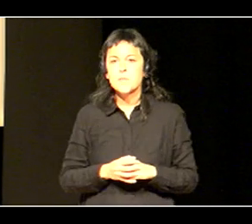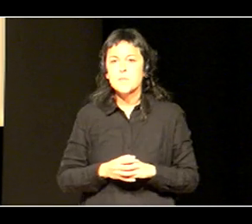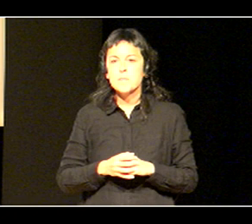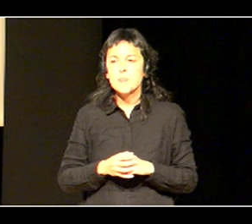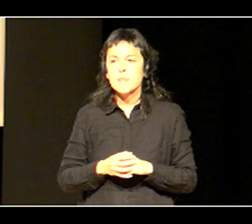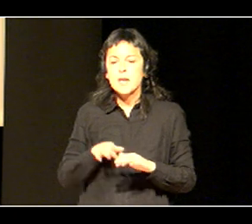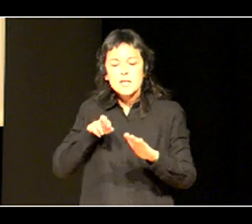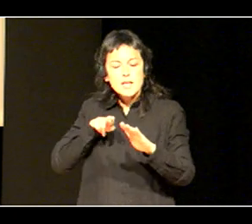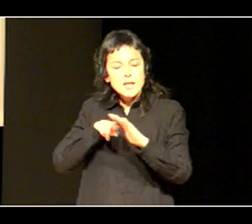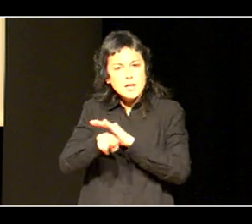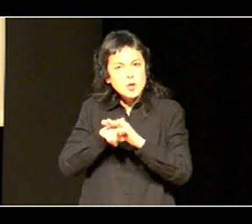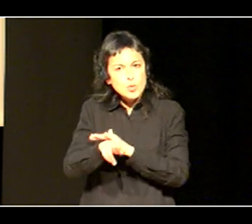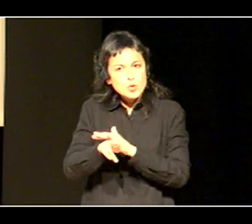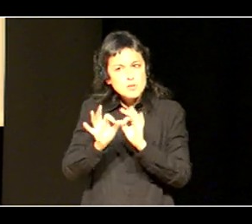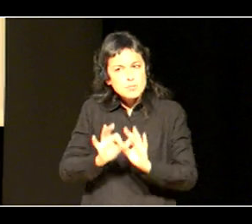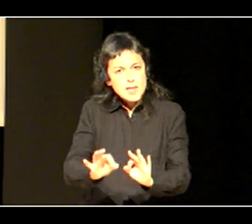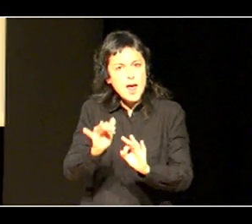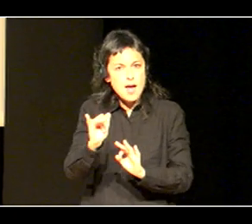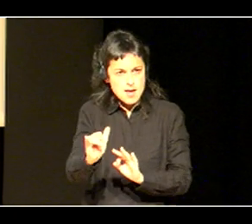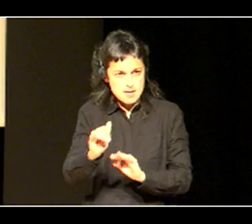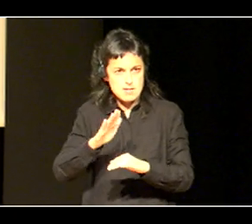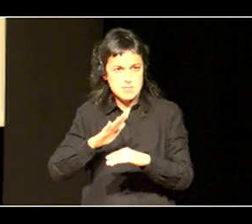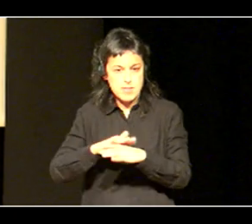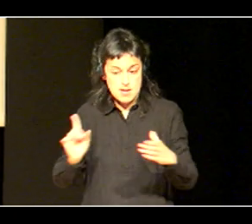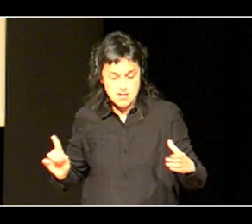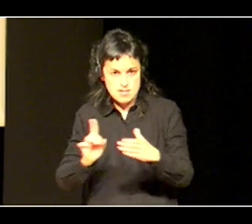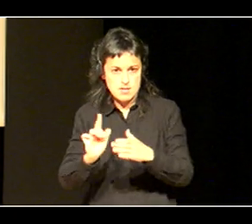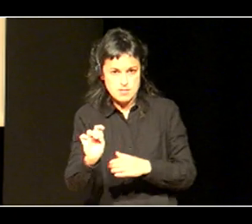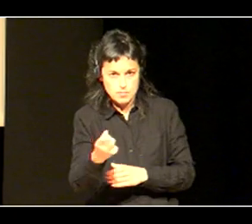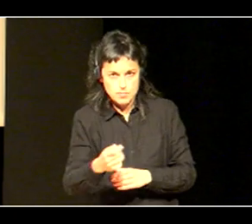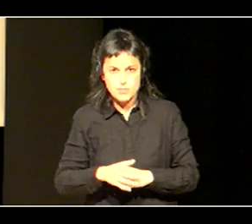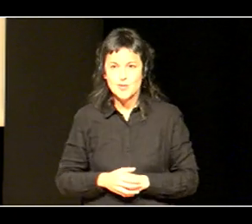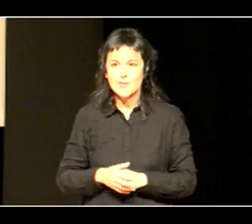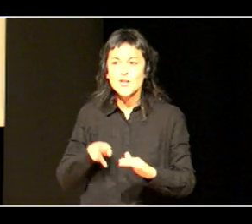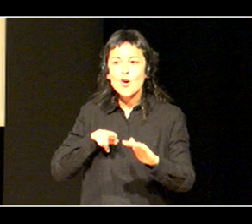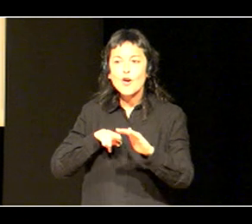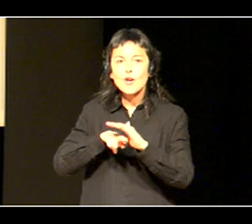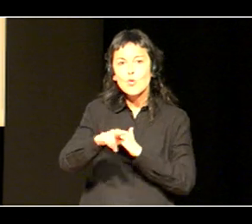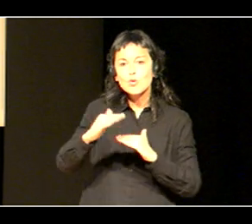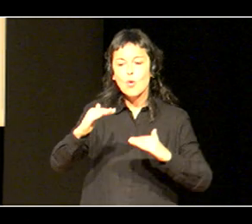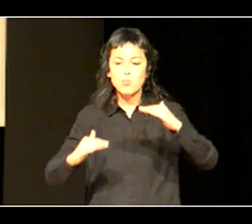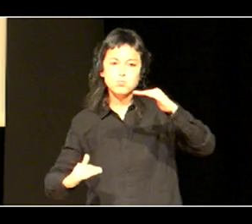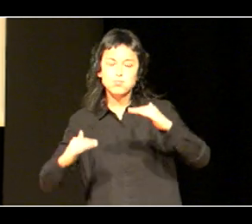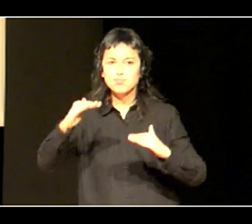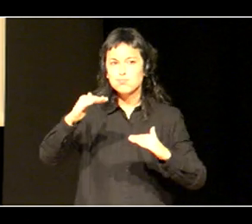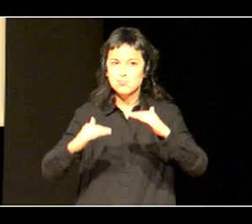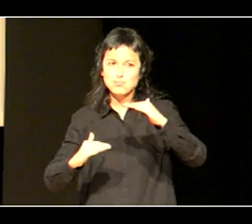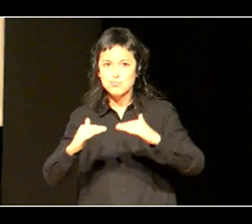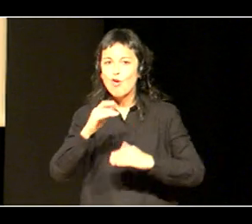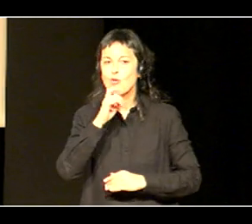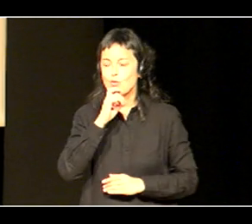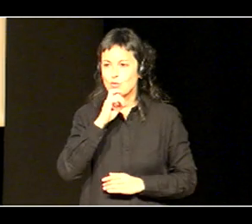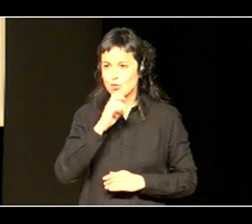bereziak, hor, atenditzeko, nola, hor ekatzen dugu, balia biden eskuartzea, balia bide